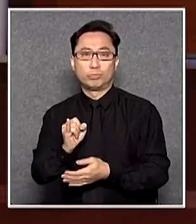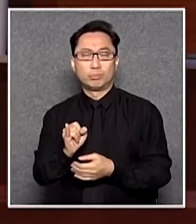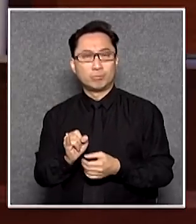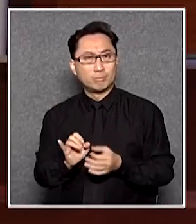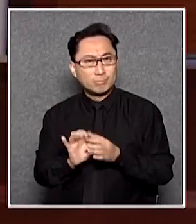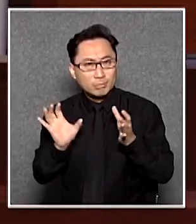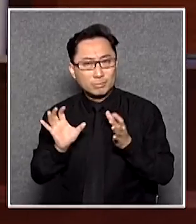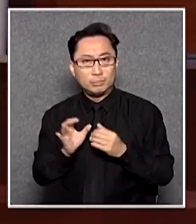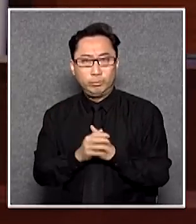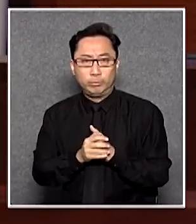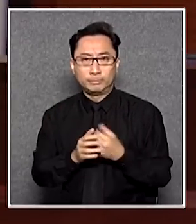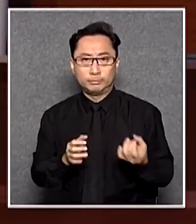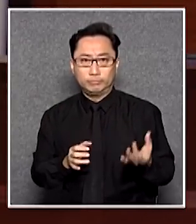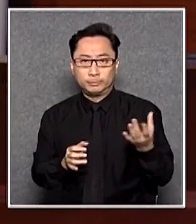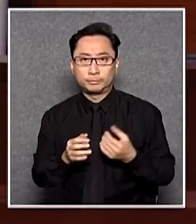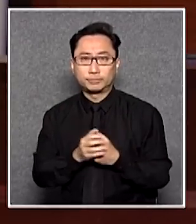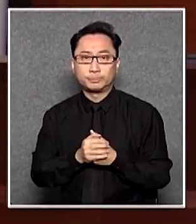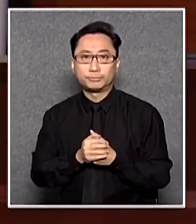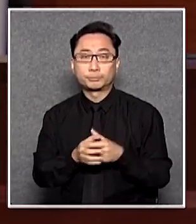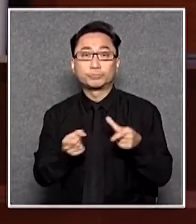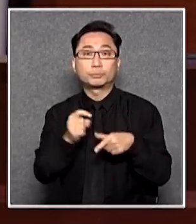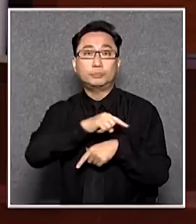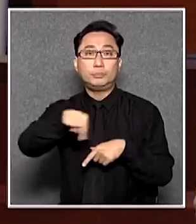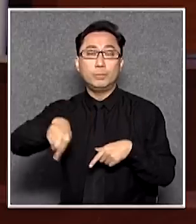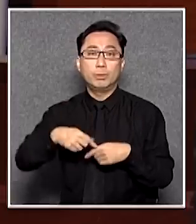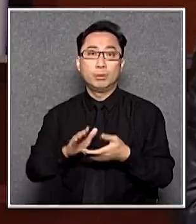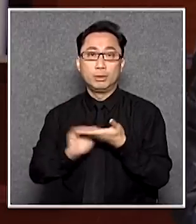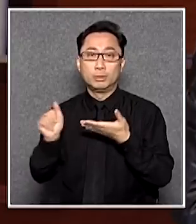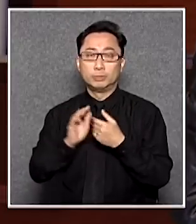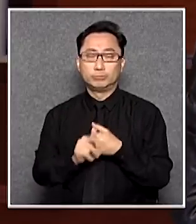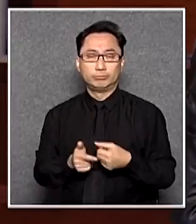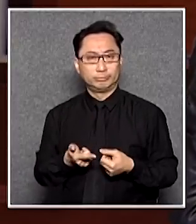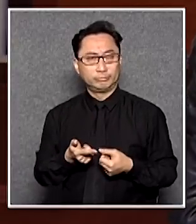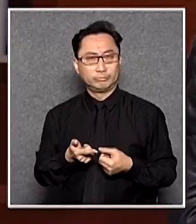原來版本在公眾地方結證反而是罪行